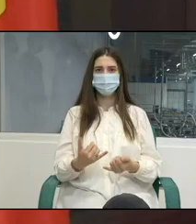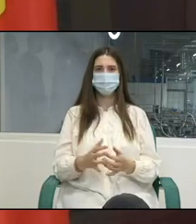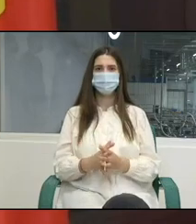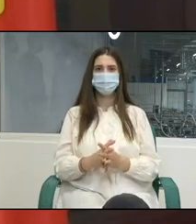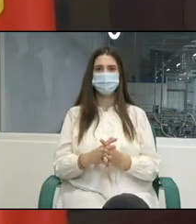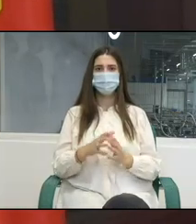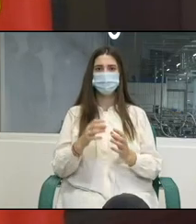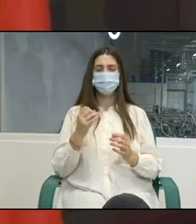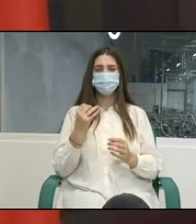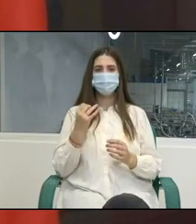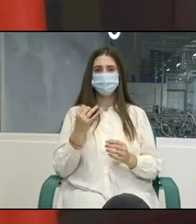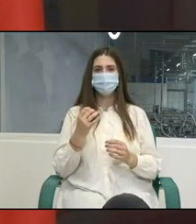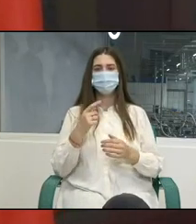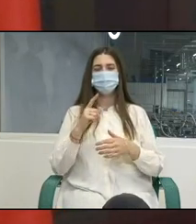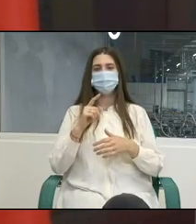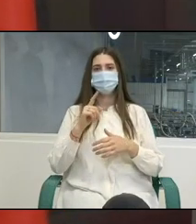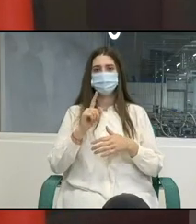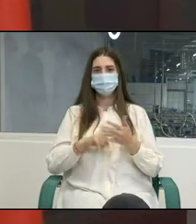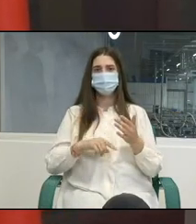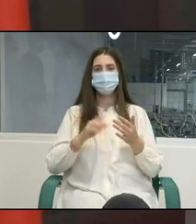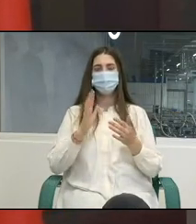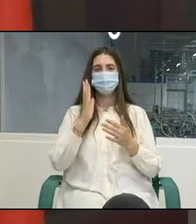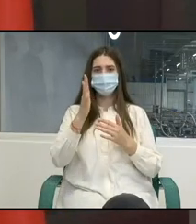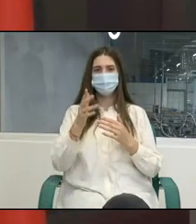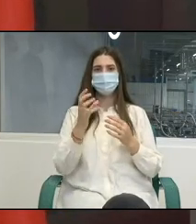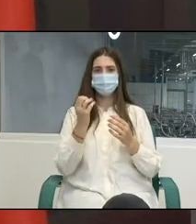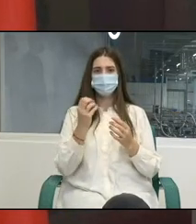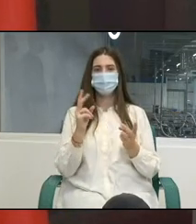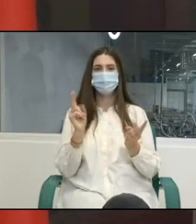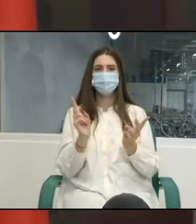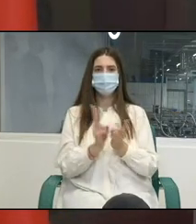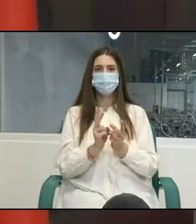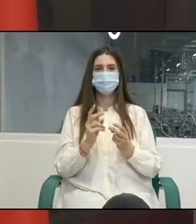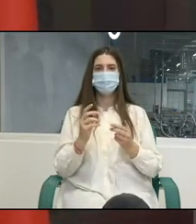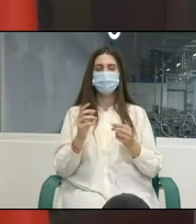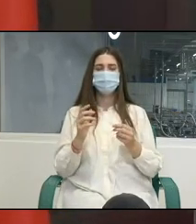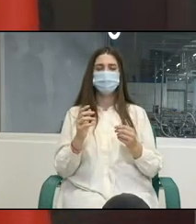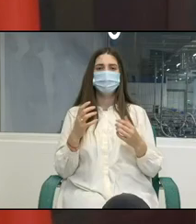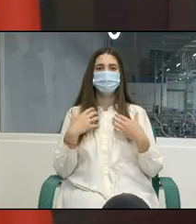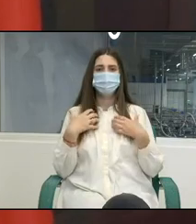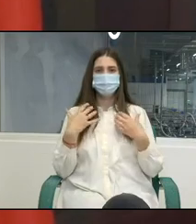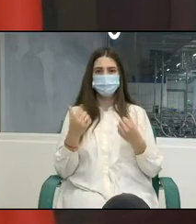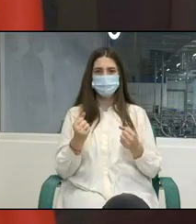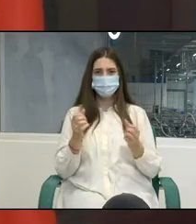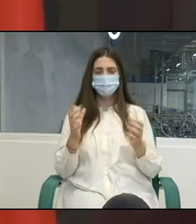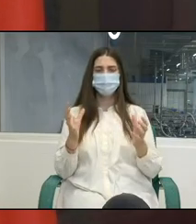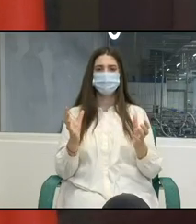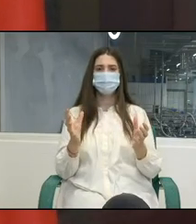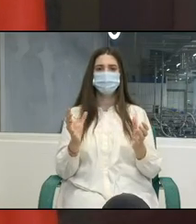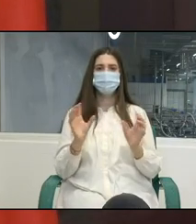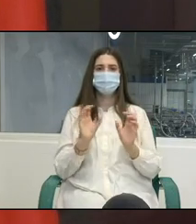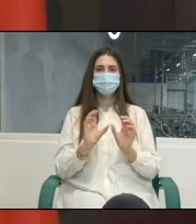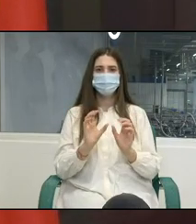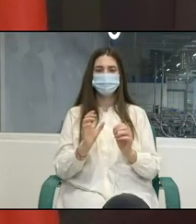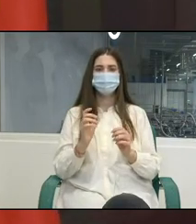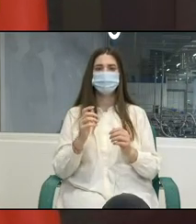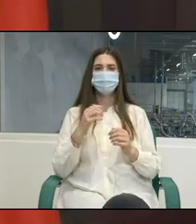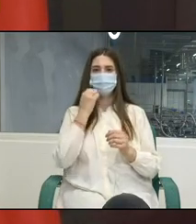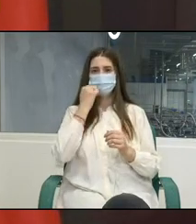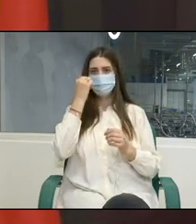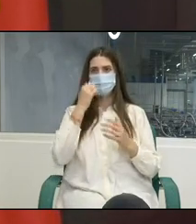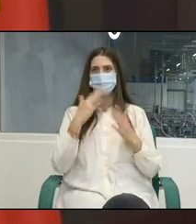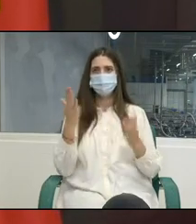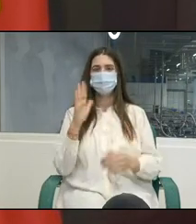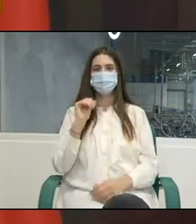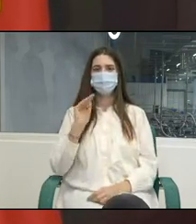și sper să ne întâlnim în continuare aveți grijă sănătate și toate cele bune mulțumesc mult la revedere